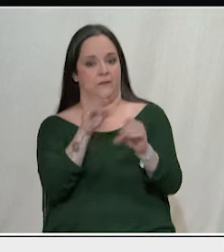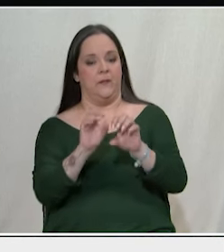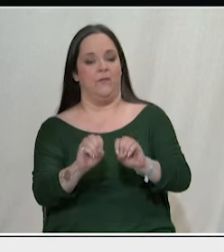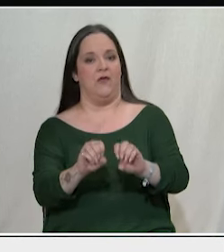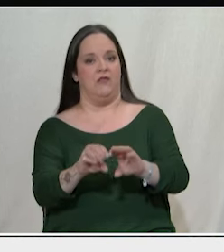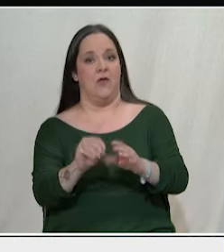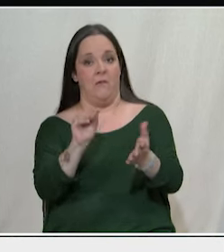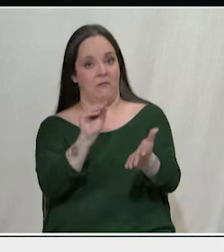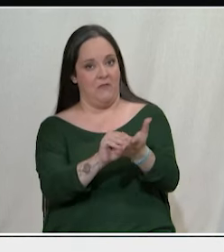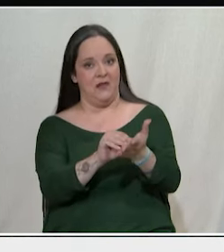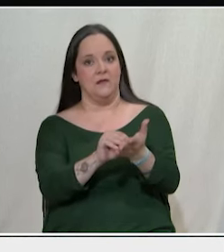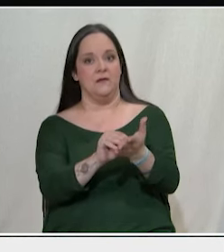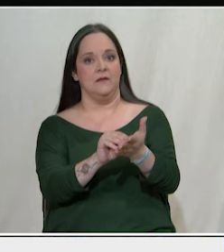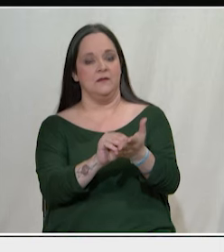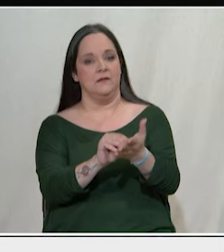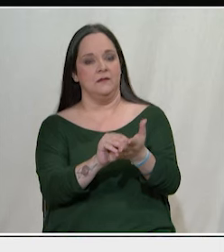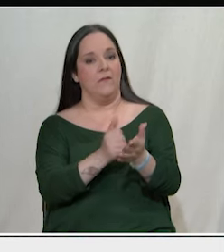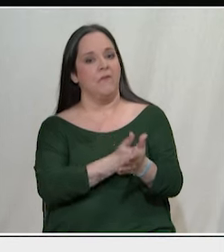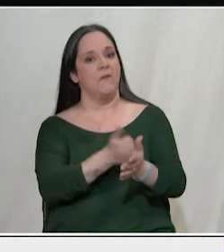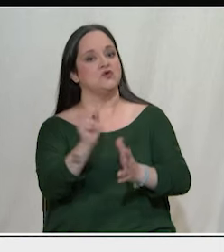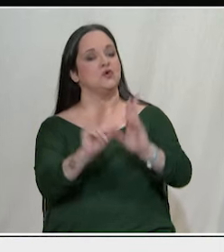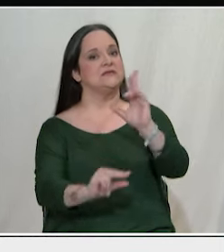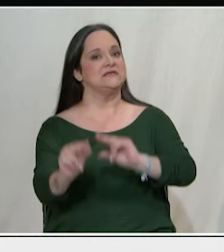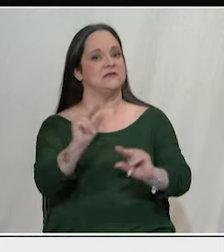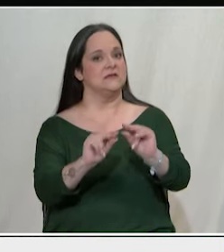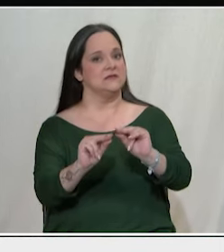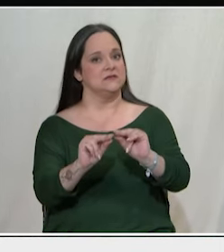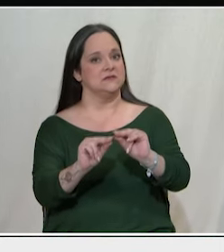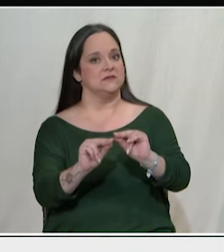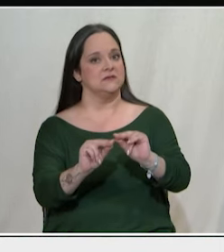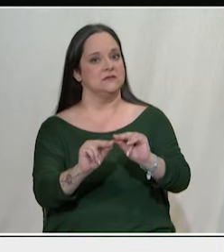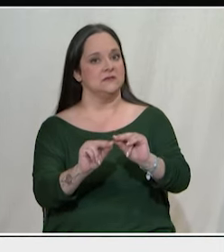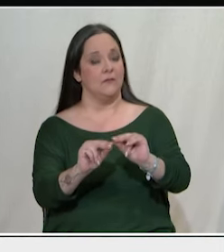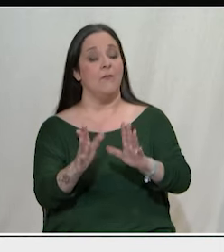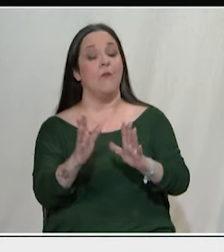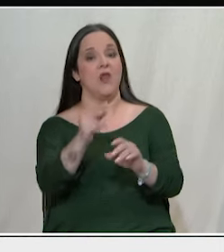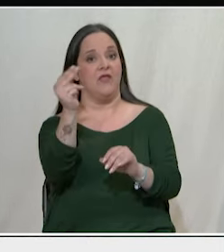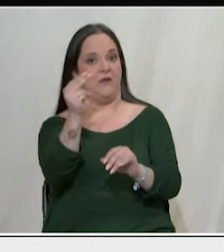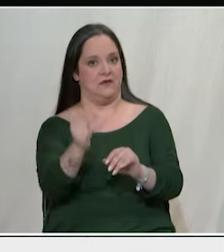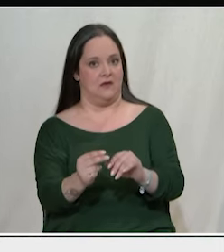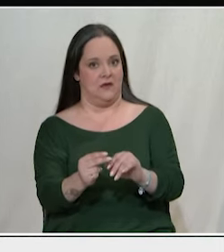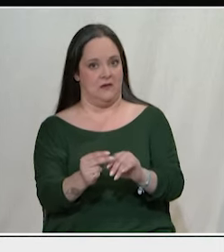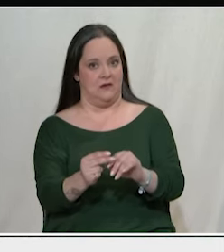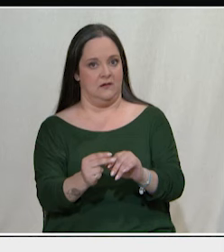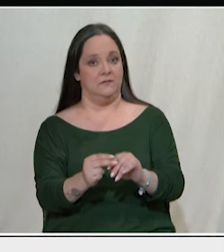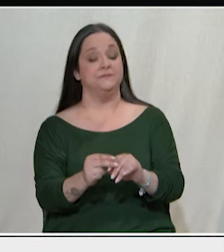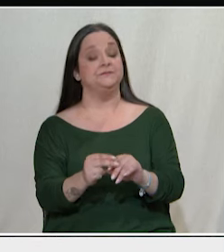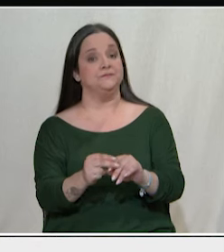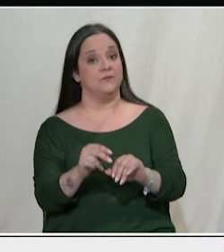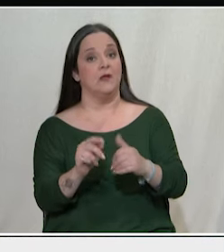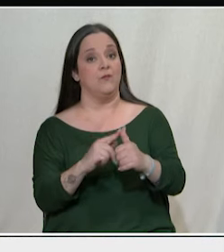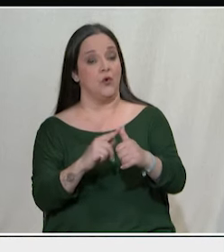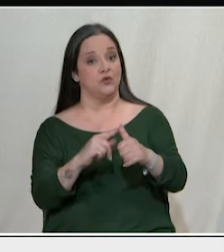ξαναβάζει στο τραπέζι μια σειρά από μεγάλα ζητήματα βάζει στο τραπέζι το ζήτημα ότι